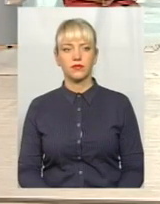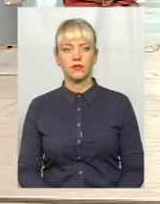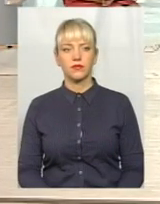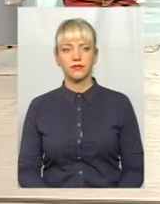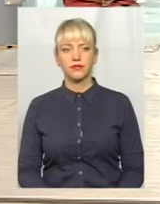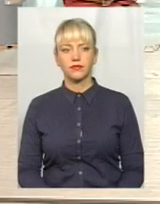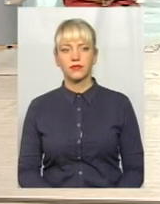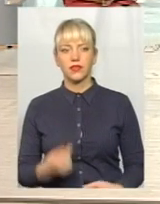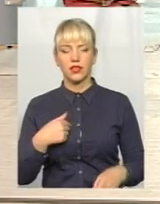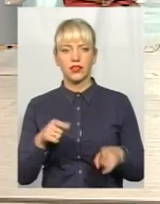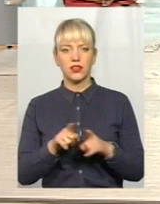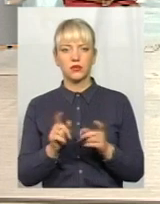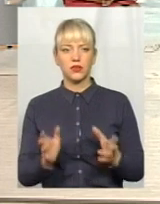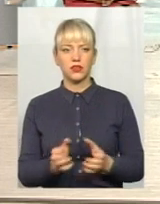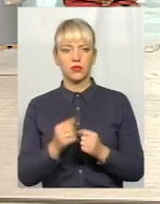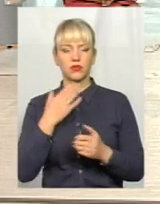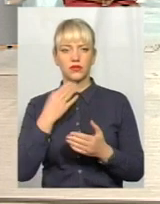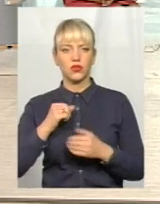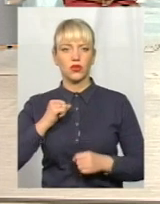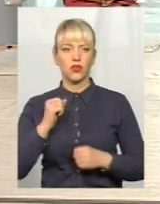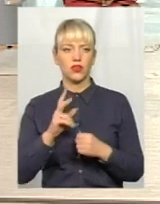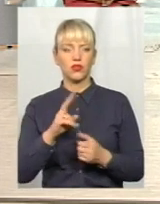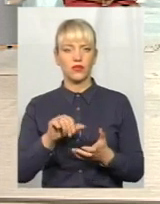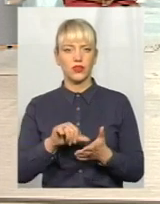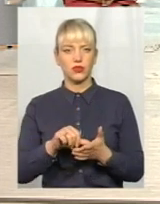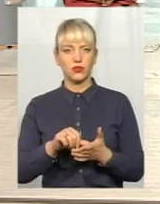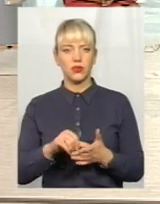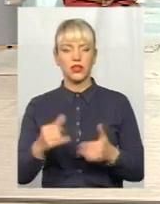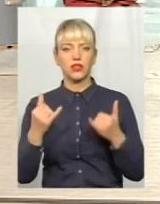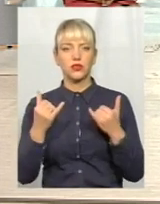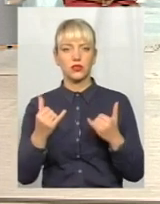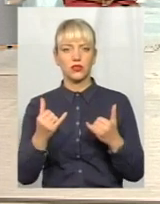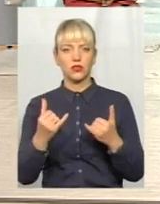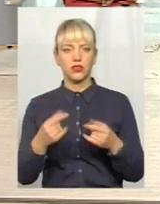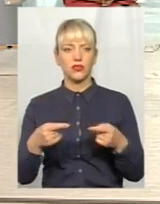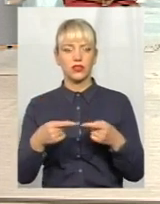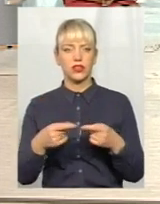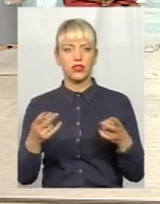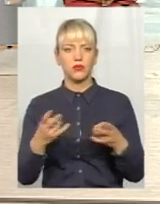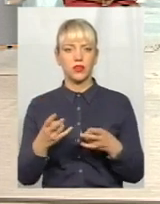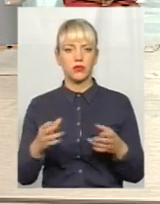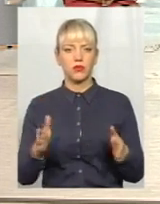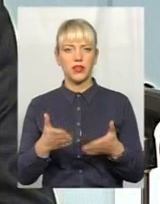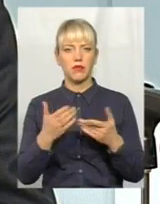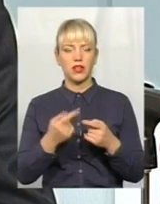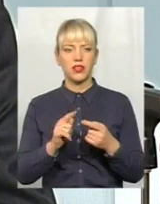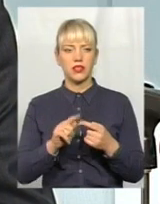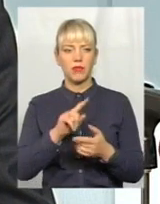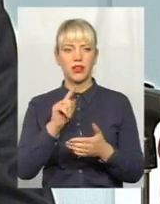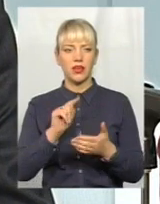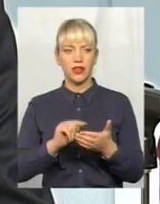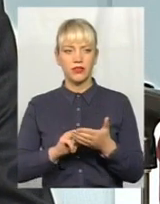теж підтримую колег своїх, які вже виступили. Сьогодні однозначно потрібно піднімати це питання. І